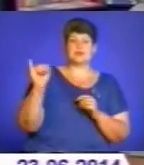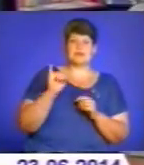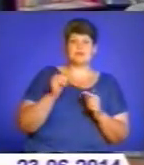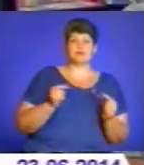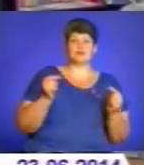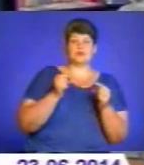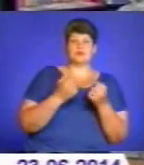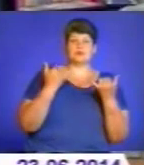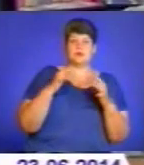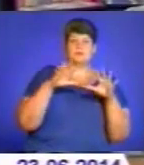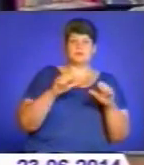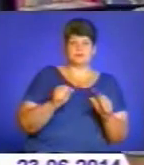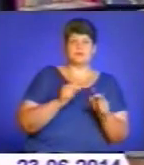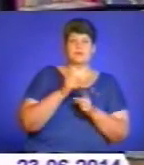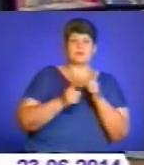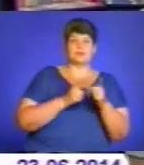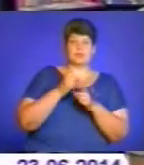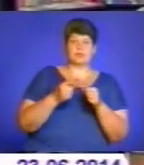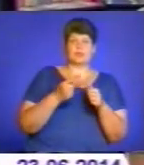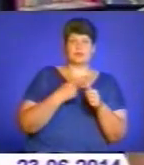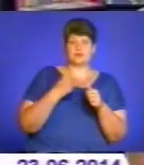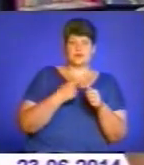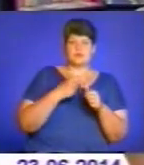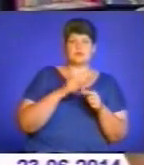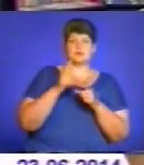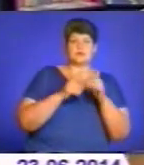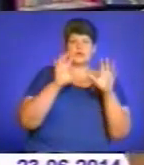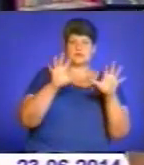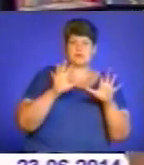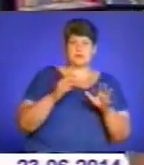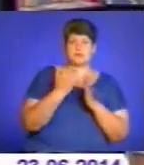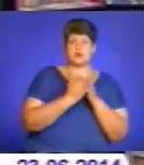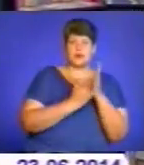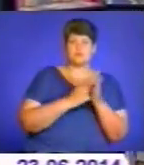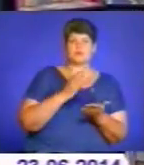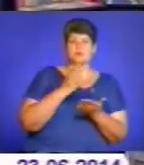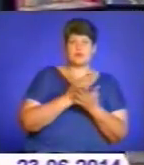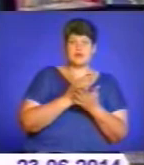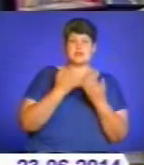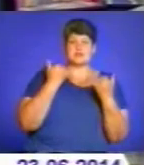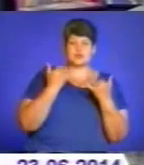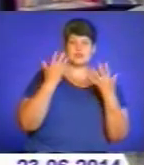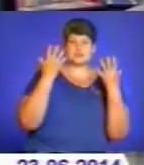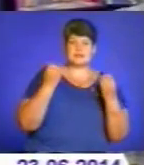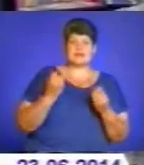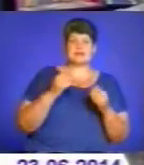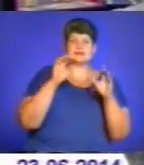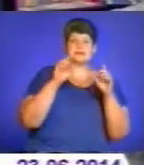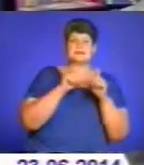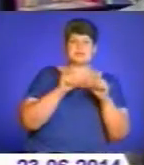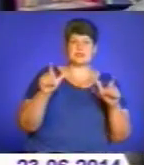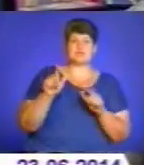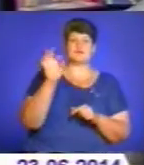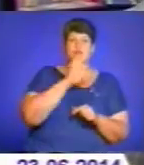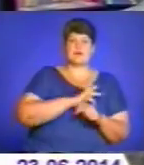теперішні власники змінюють і назву дитячого здоров'ячого закладу, змінюють статус, змінюють програму перебування. На сьогоднішній день заклад використовується в плані